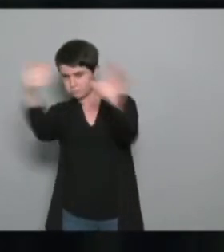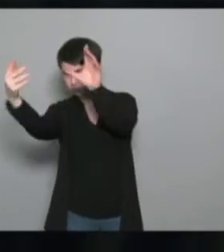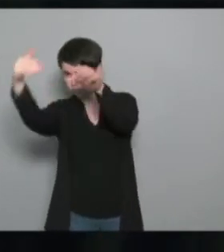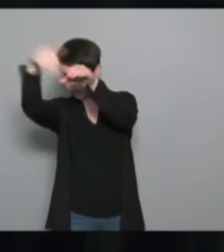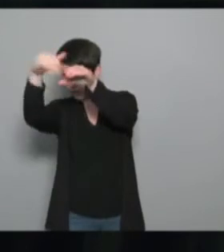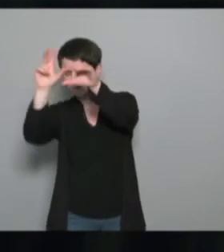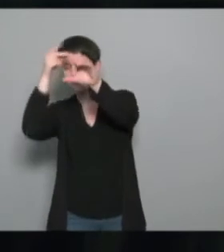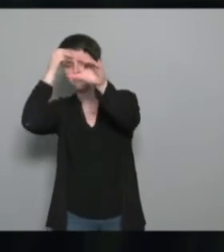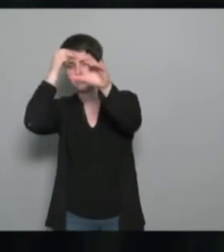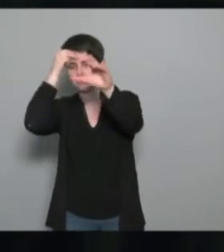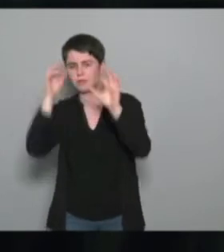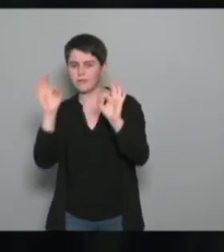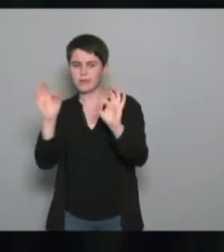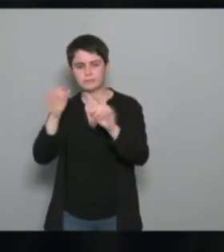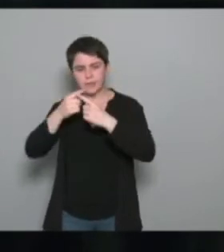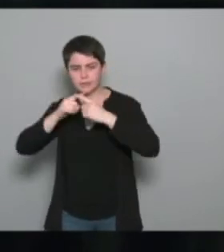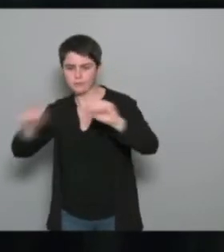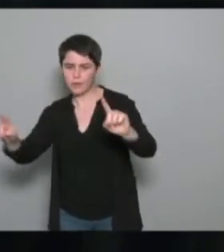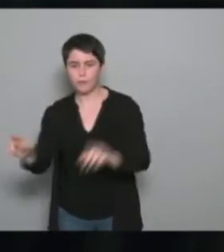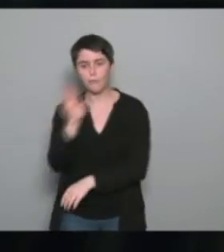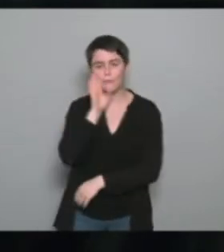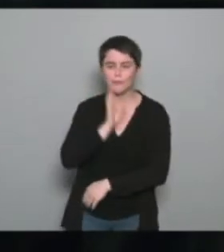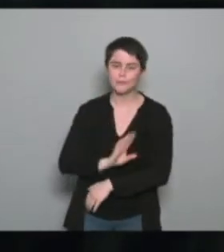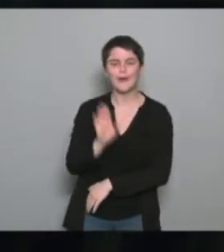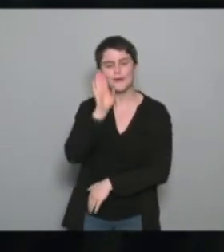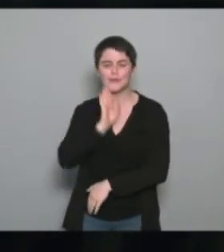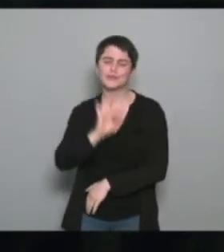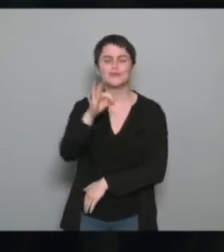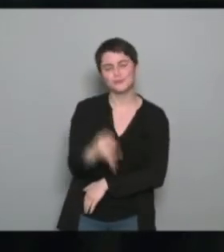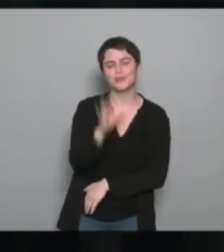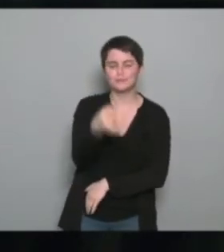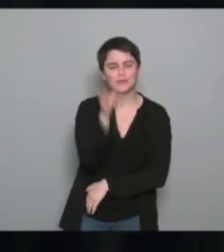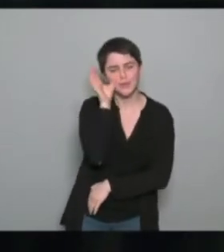différence entre l'empathie et la sympathie. Pour justement aller vers l'autonomie,